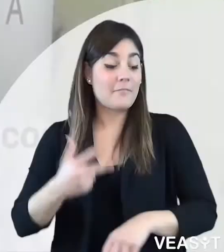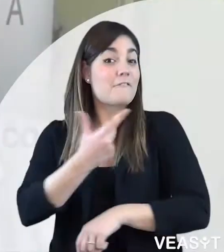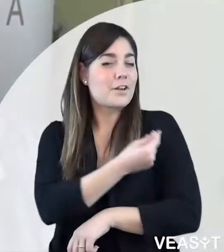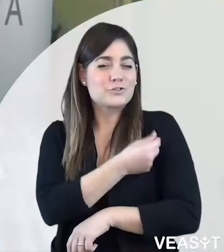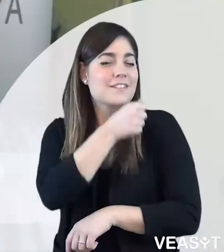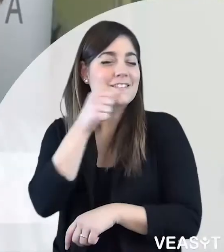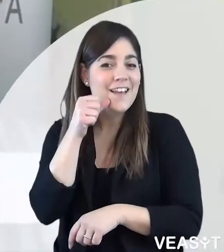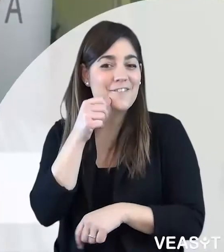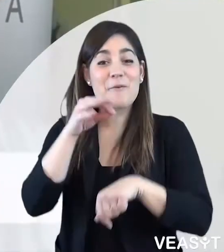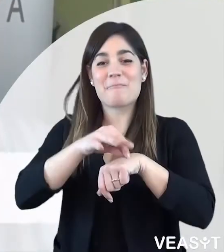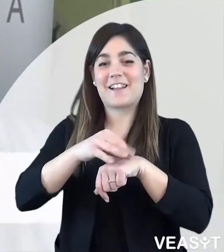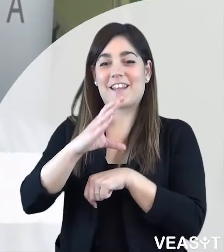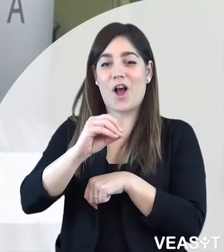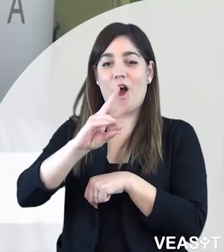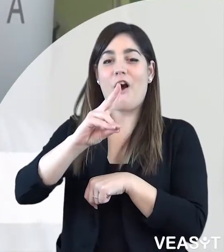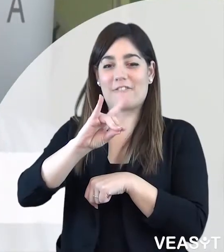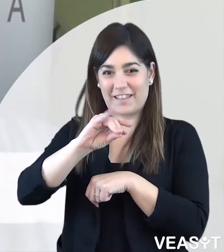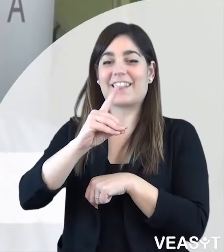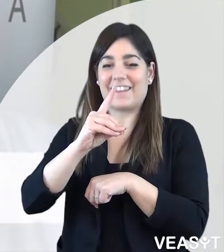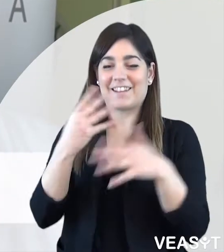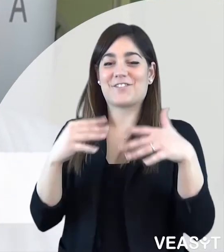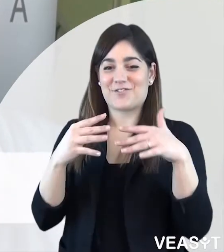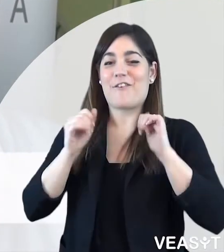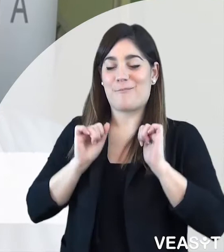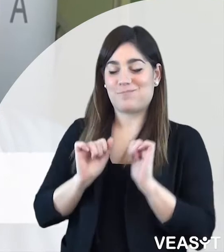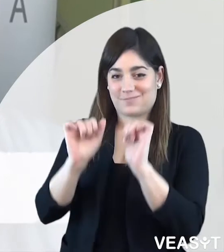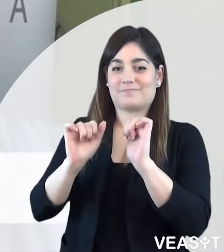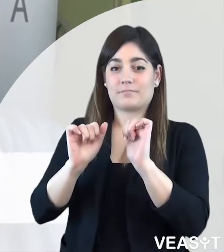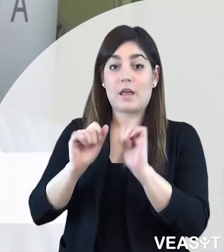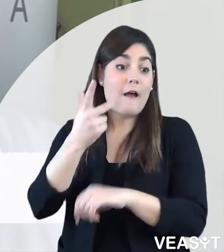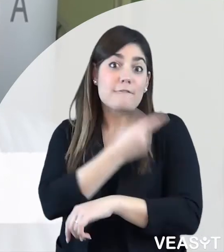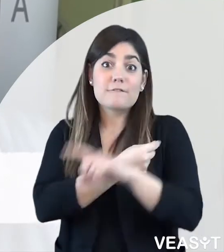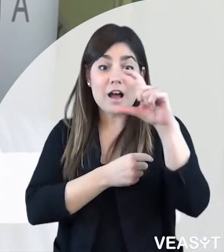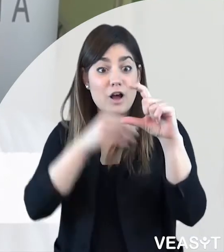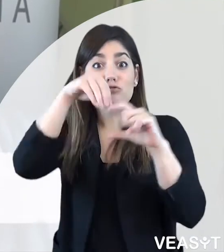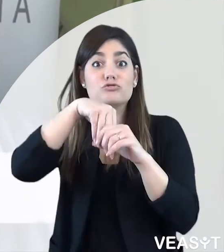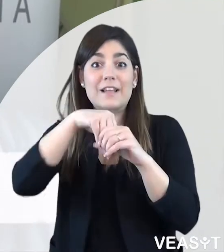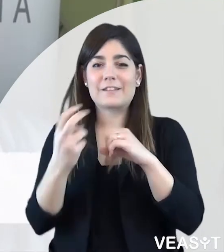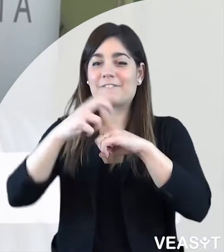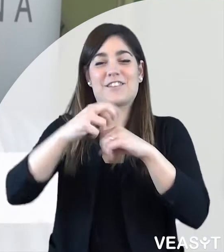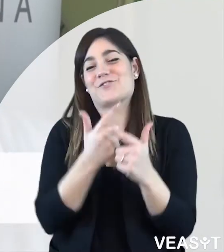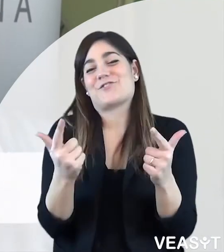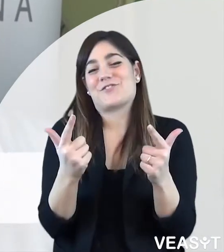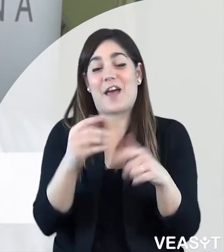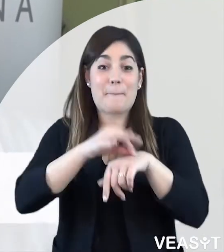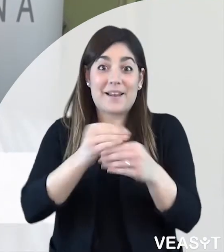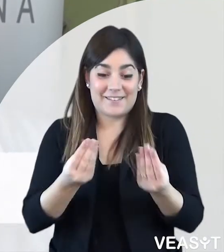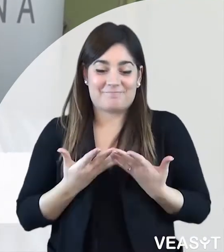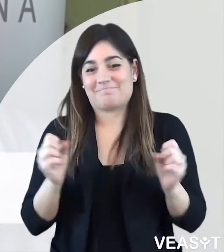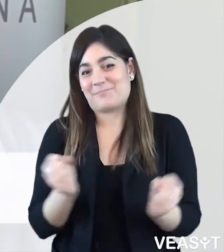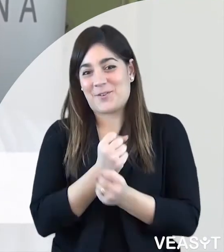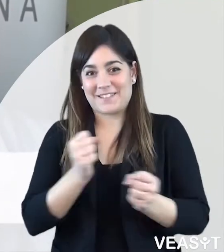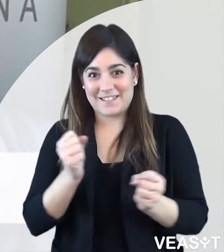Il vaccino serve a prevenire la malattia Covid-19. Il vaccino non contiene il virus e non può